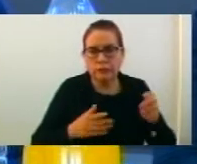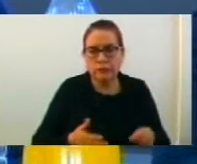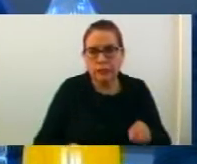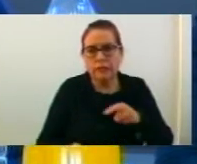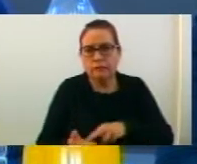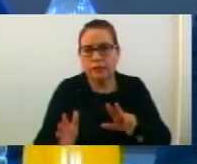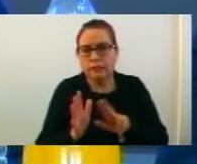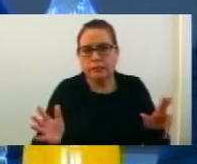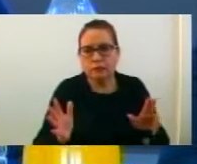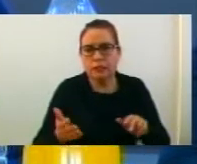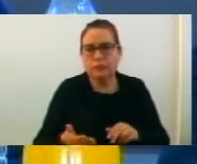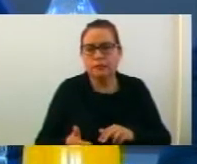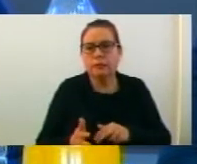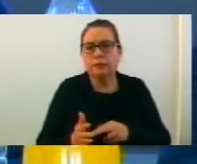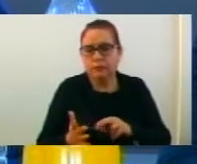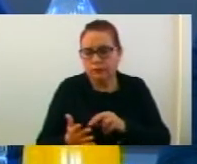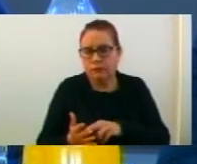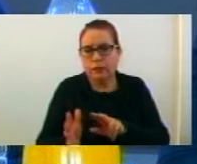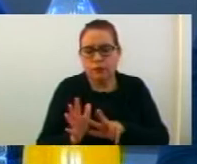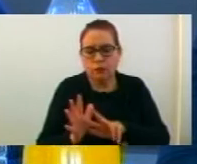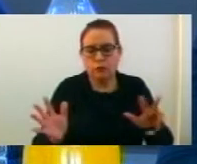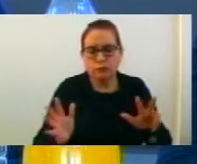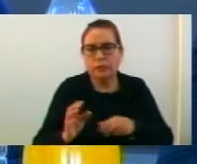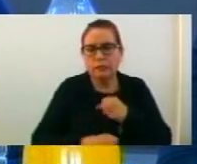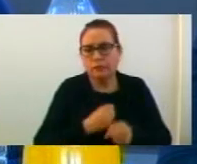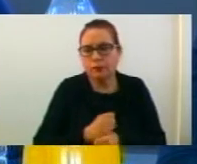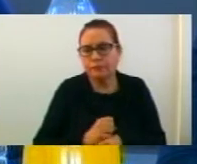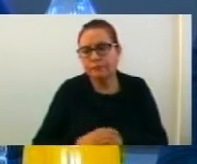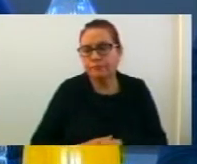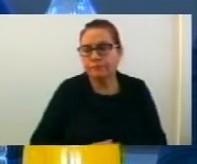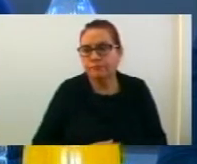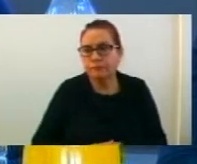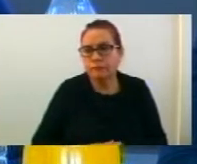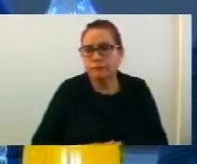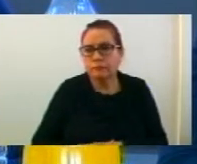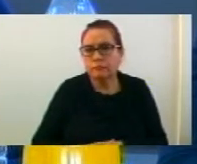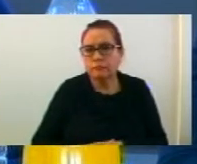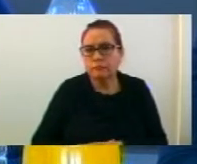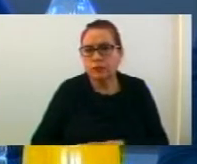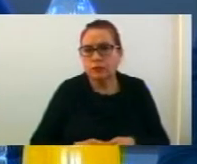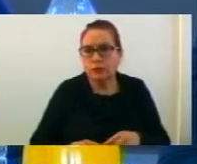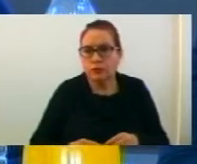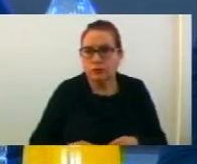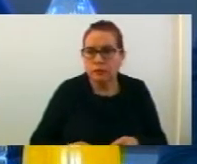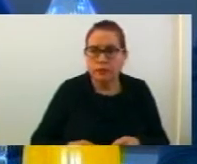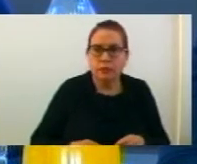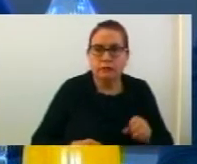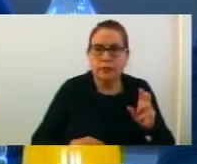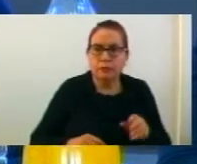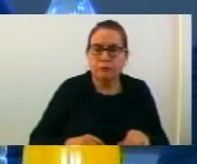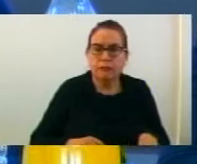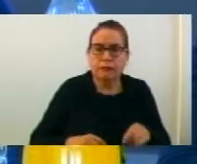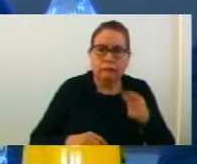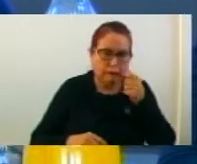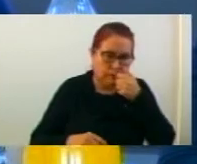година број 03-139, крос 1 од 25. јануари 2018